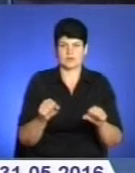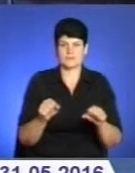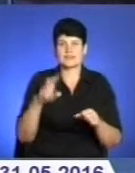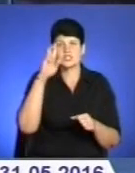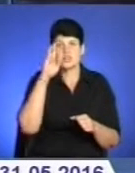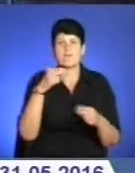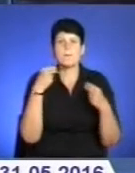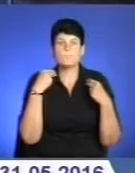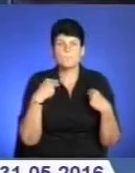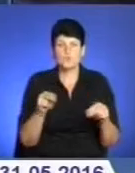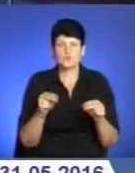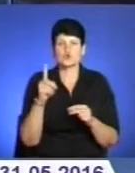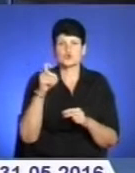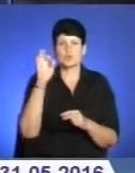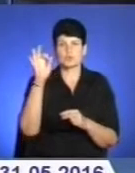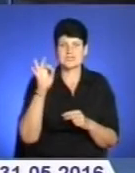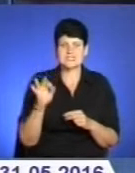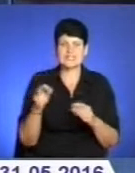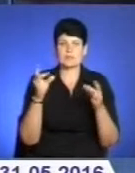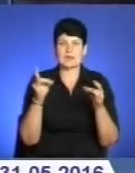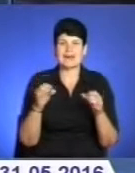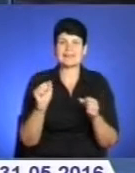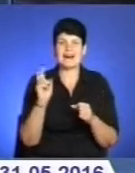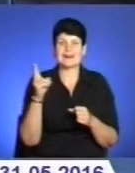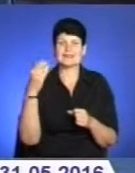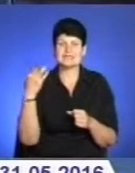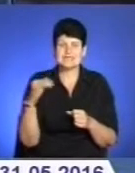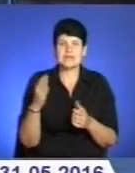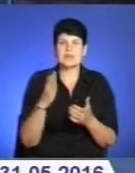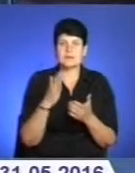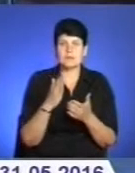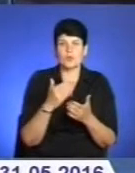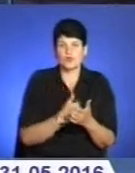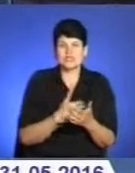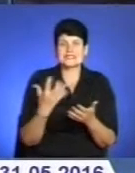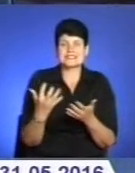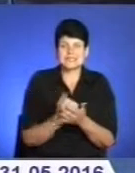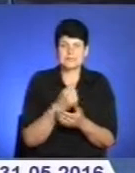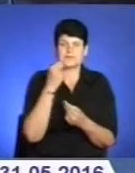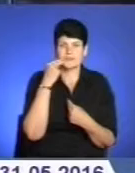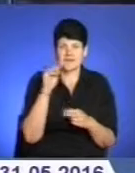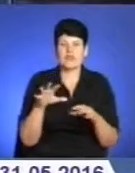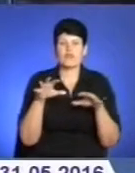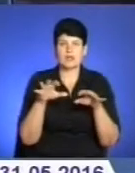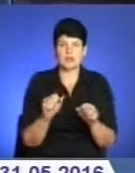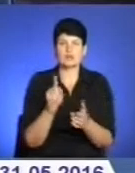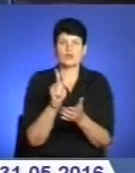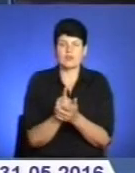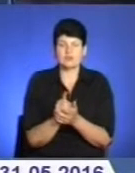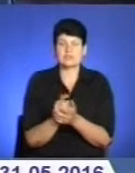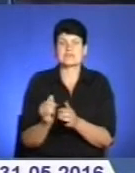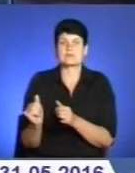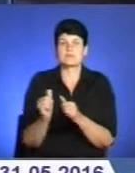Держава, продаючи майже 100% пакет акцій, має на меті знайти ефективного власника, який повинен забезпечити розширення